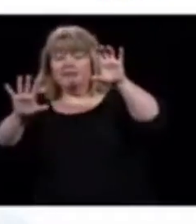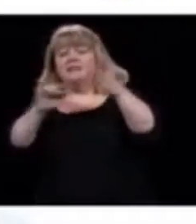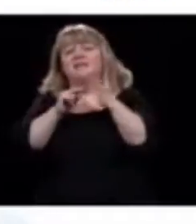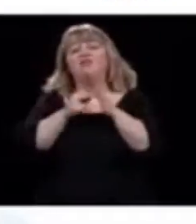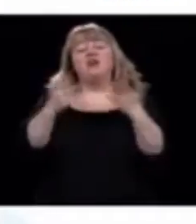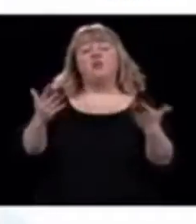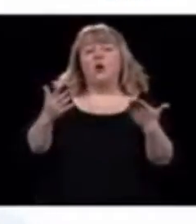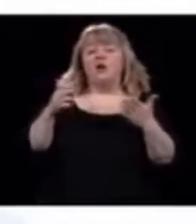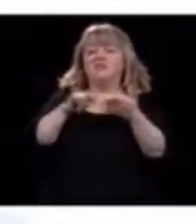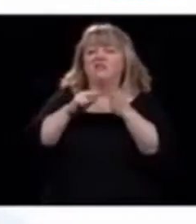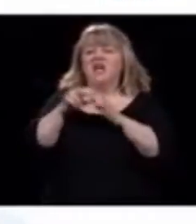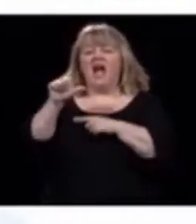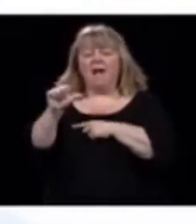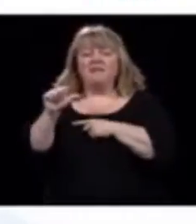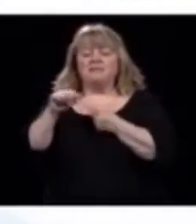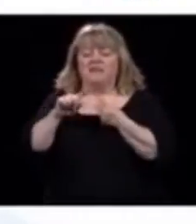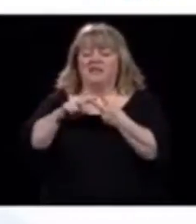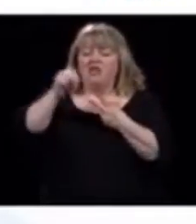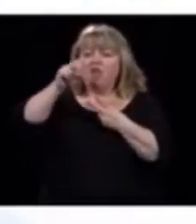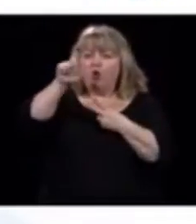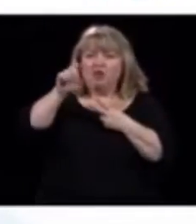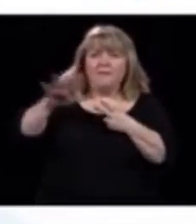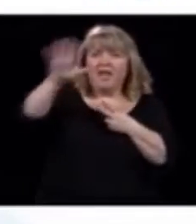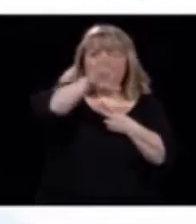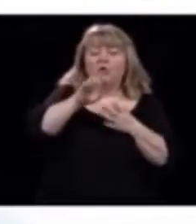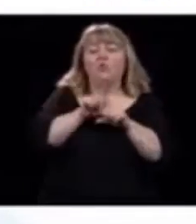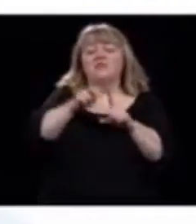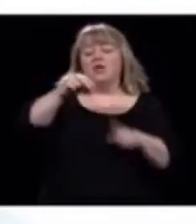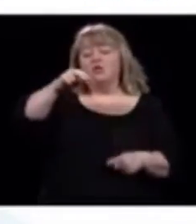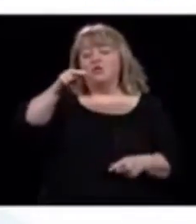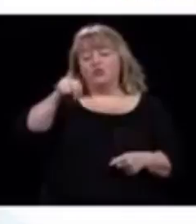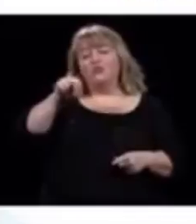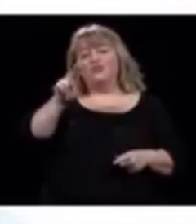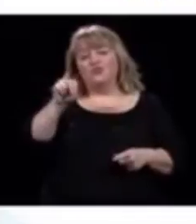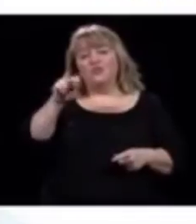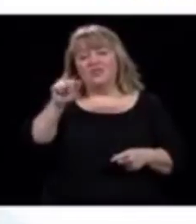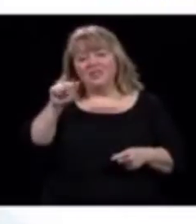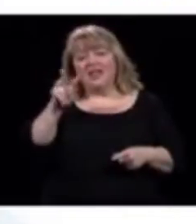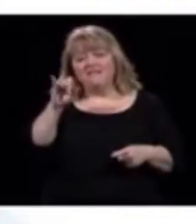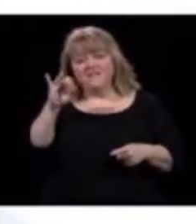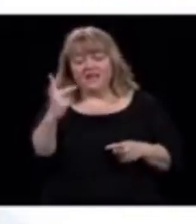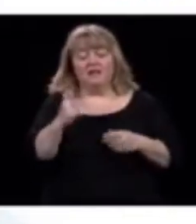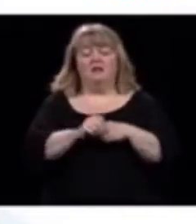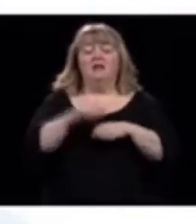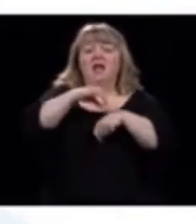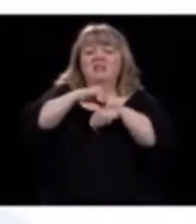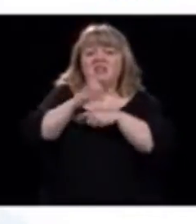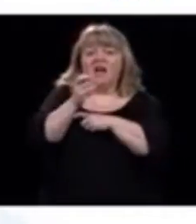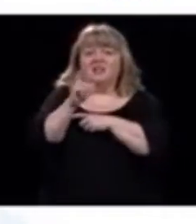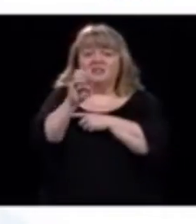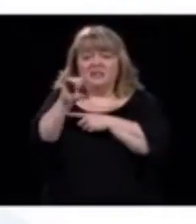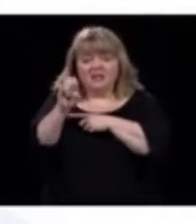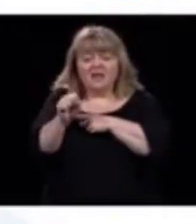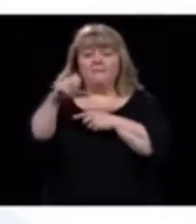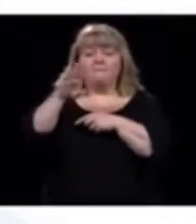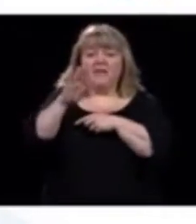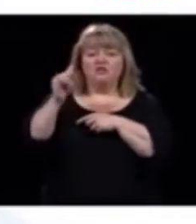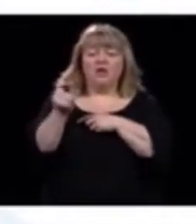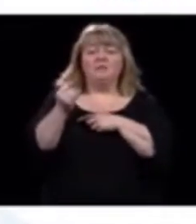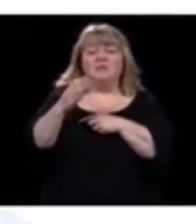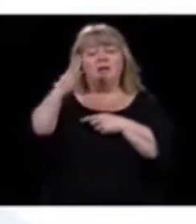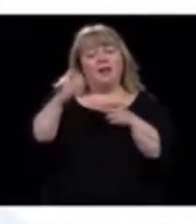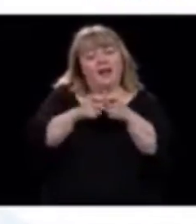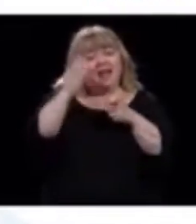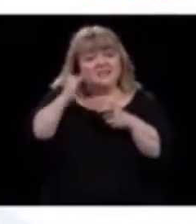donc l'Abitibi, le nord du Québec, Nunavik, les Tad, Cris, la Baie-de-James, Saguenay-Lac-Saint-Jean, la Côte-Nord,